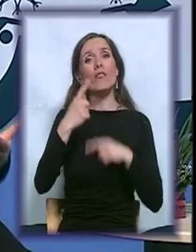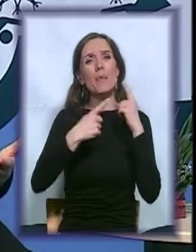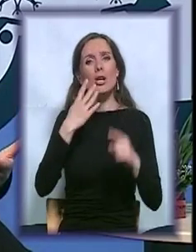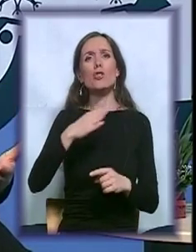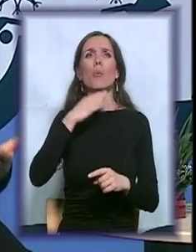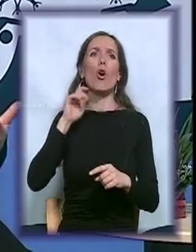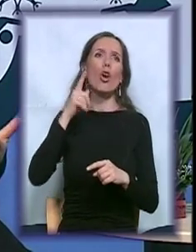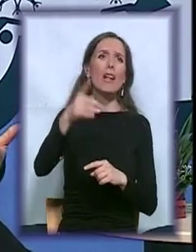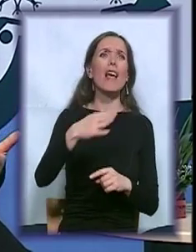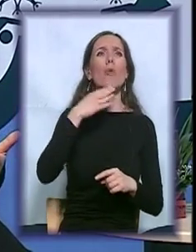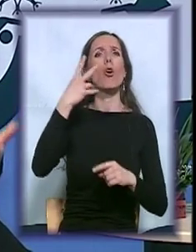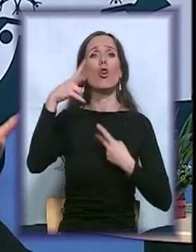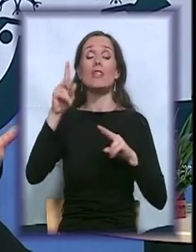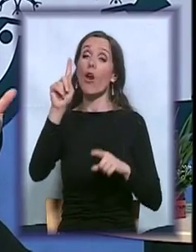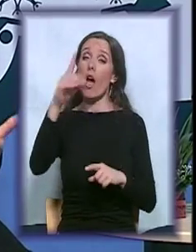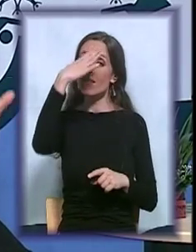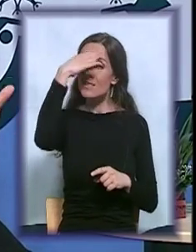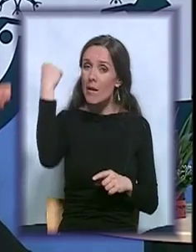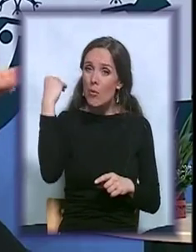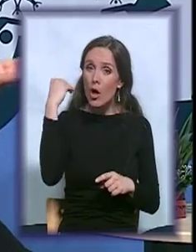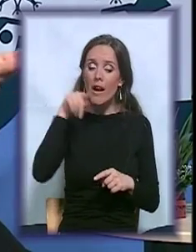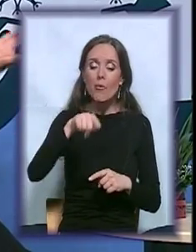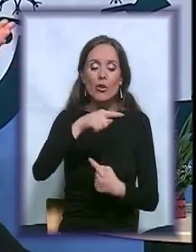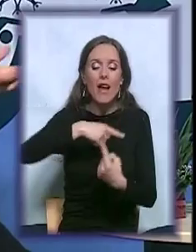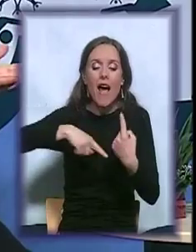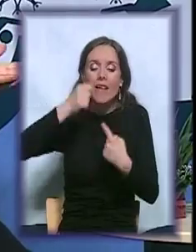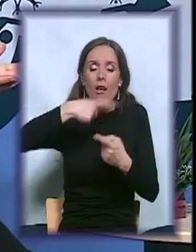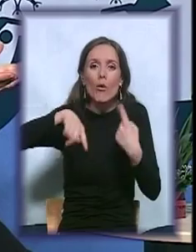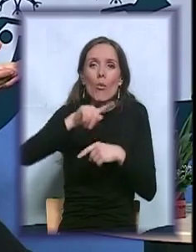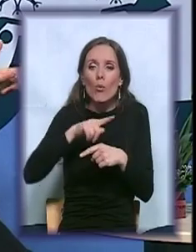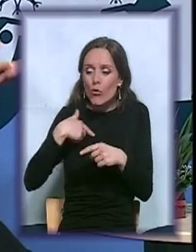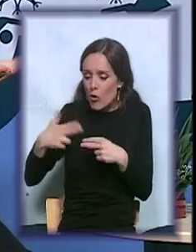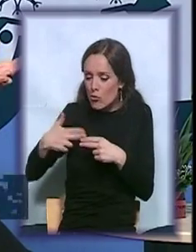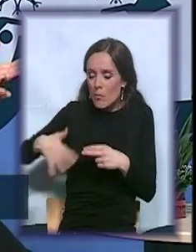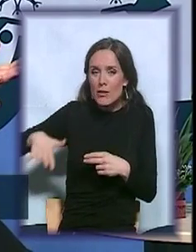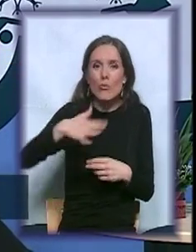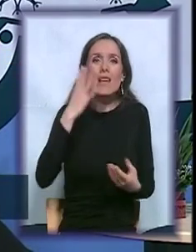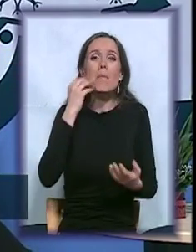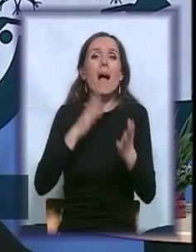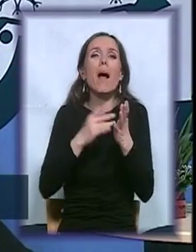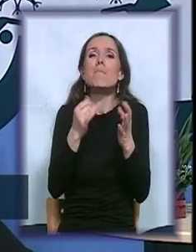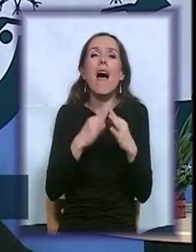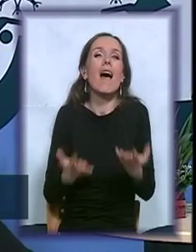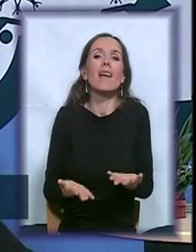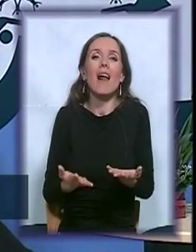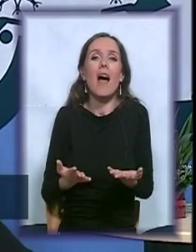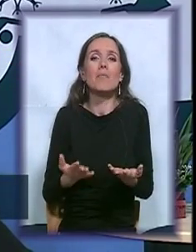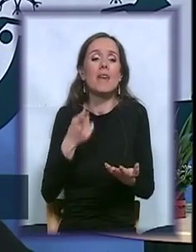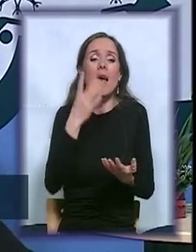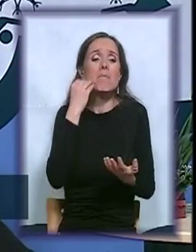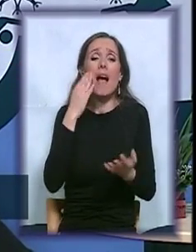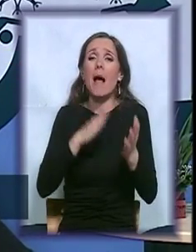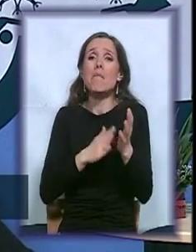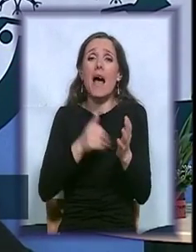i mnogo strano, a zaboravimo upravo taj krug ljudi pored nas. Bakamara je Bakamara i mom unuku